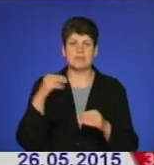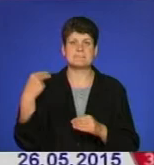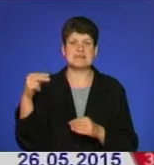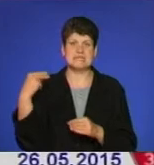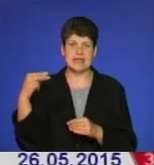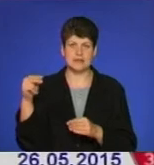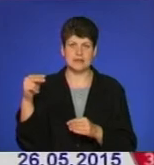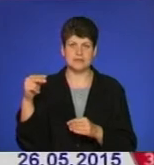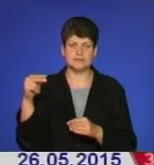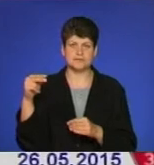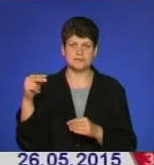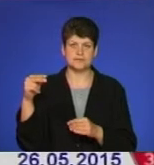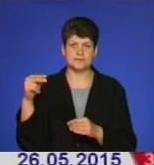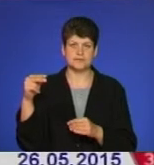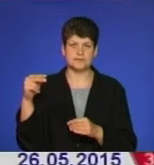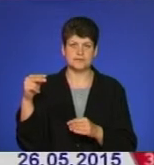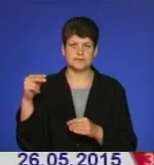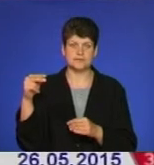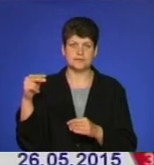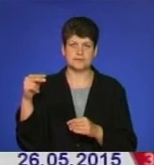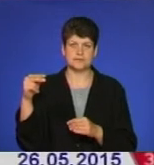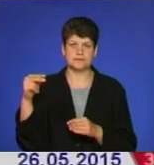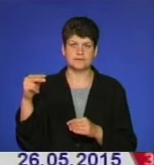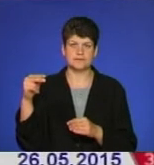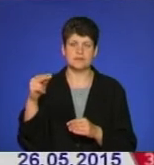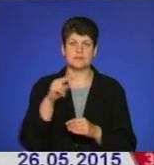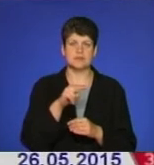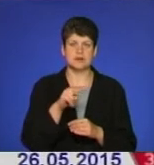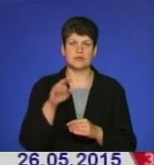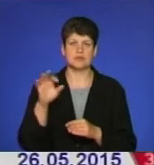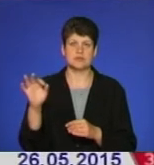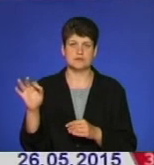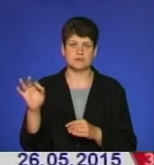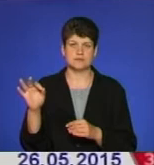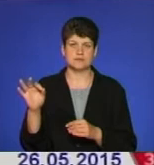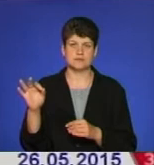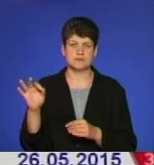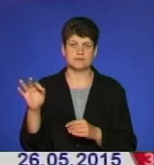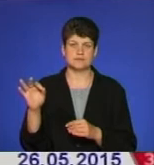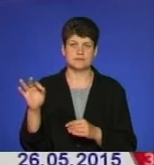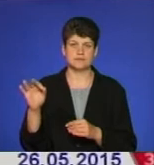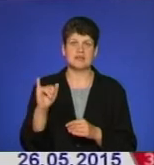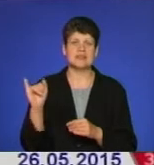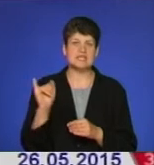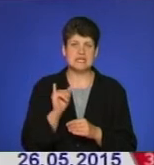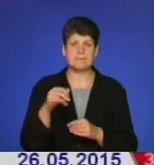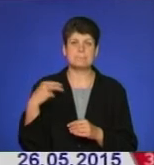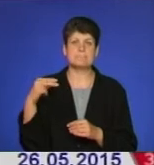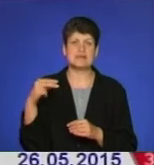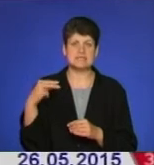Петра Олексійовича і президент